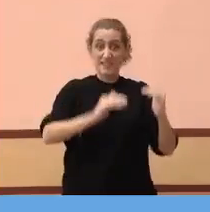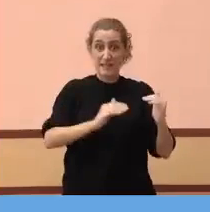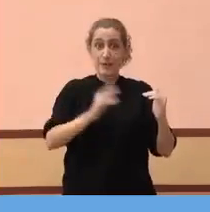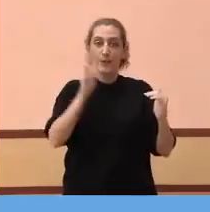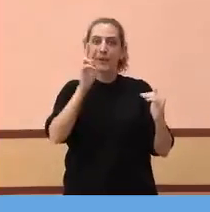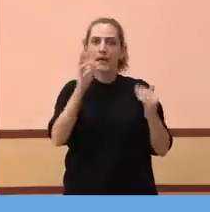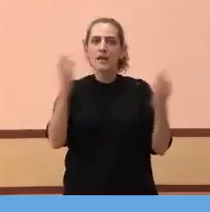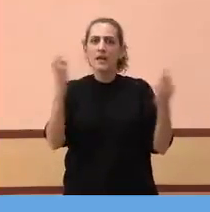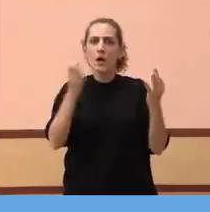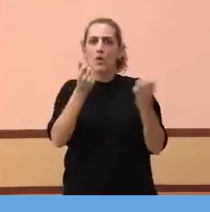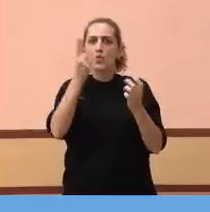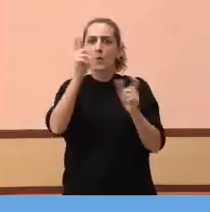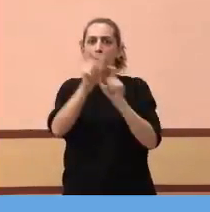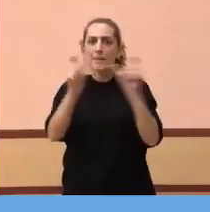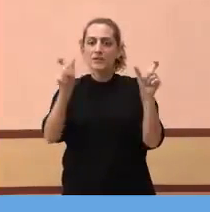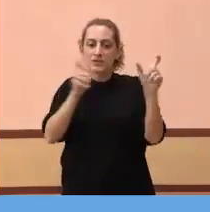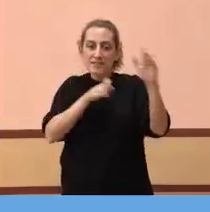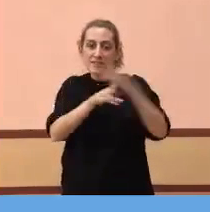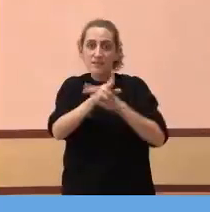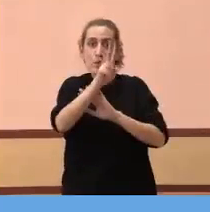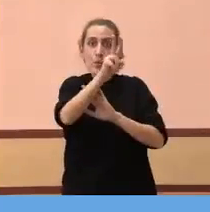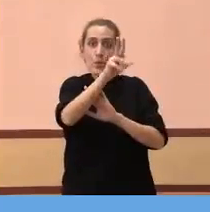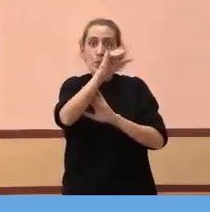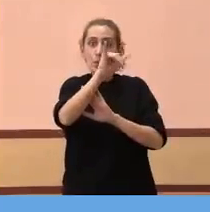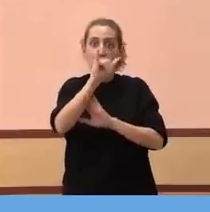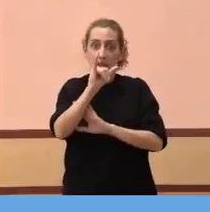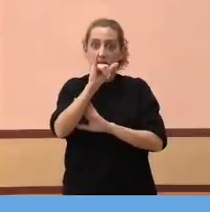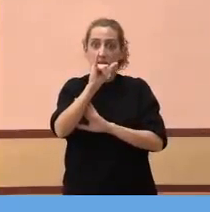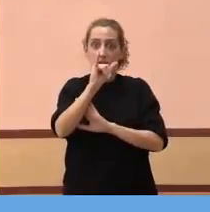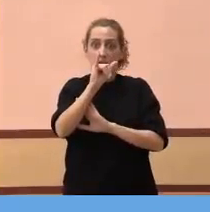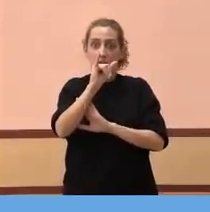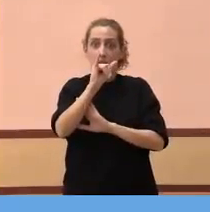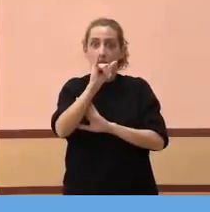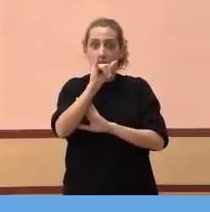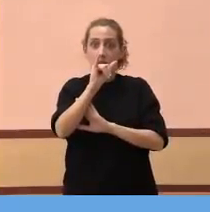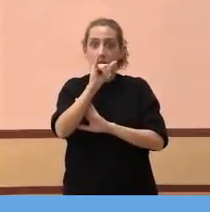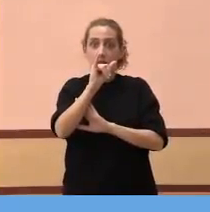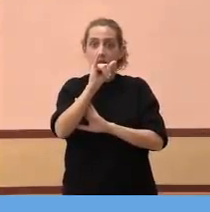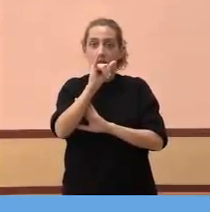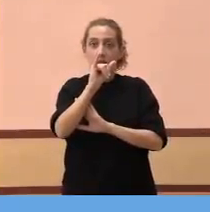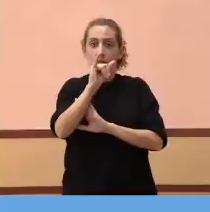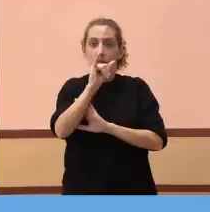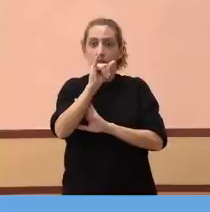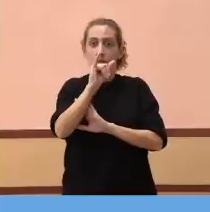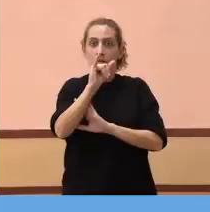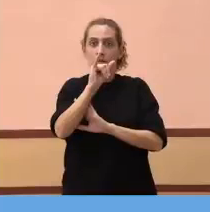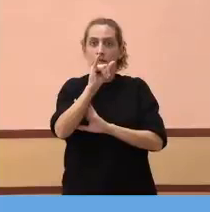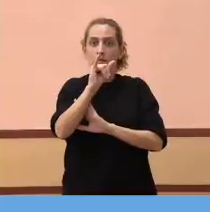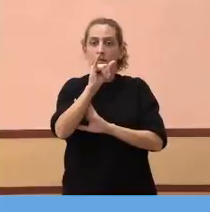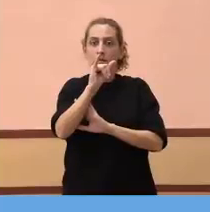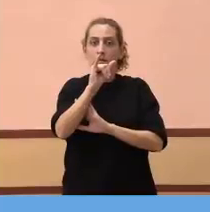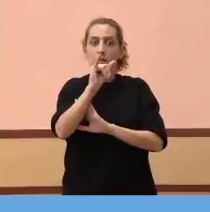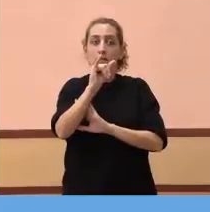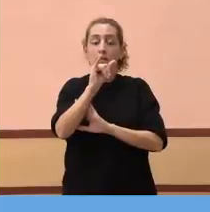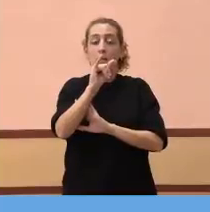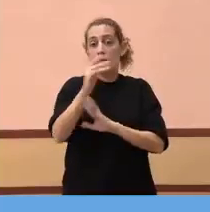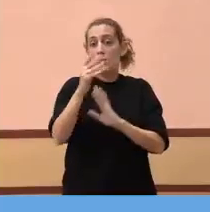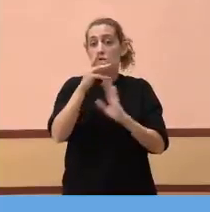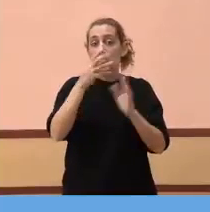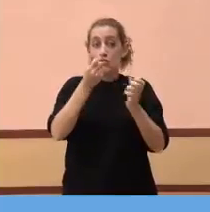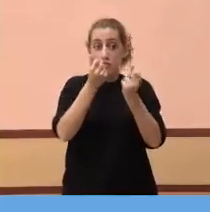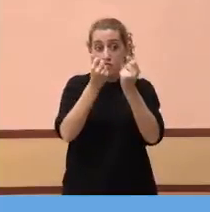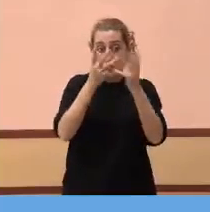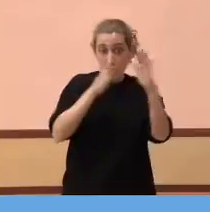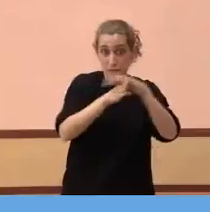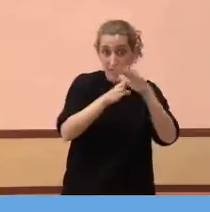ingressen a l'UCI va disminuint de manera dràstica el número i el tant per cent